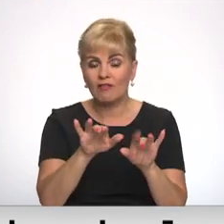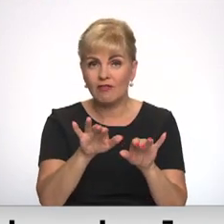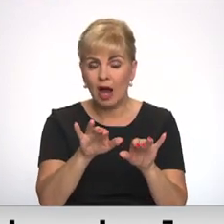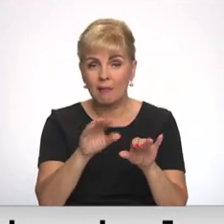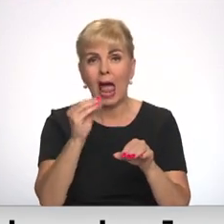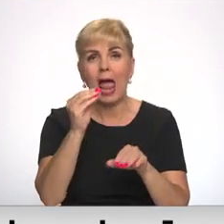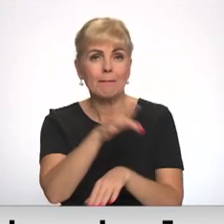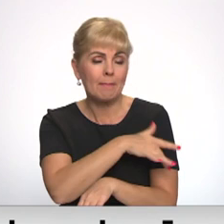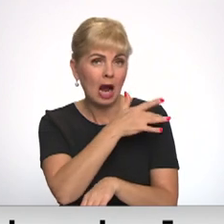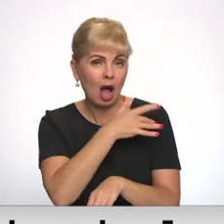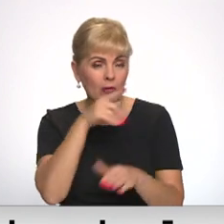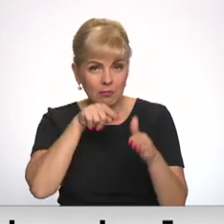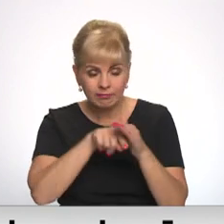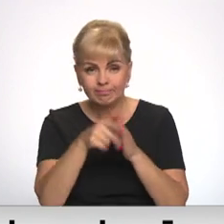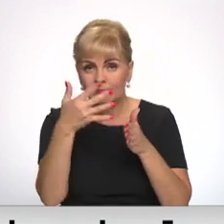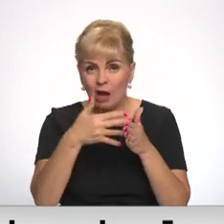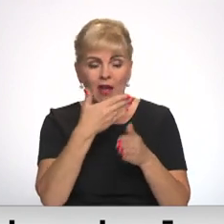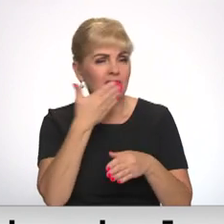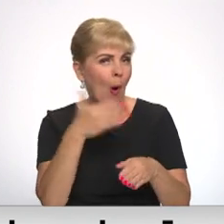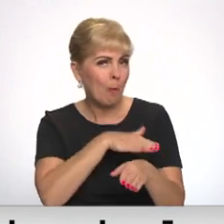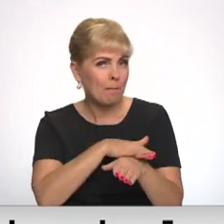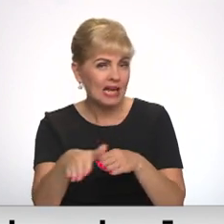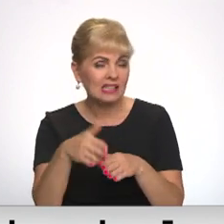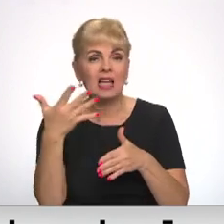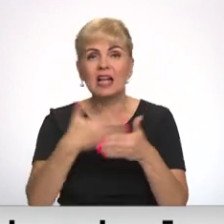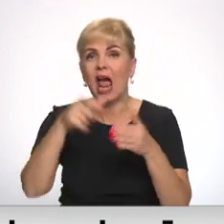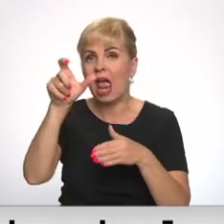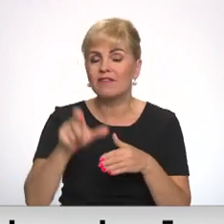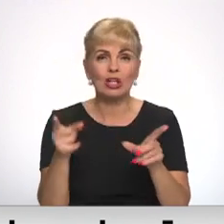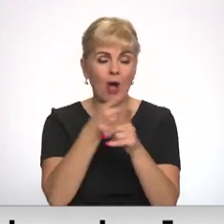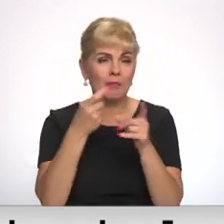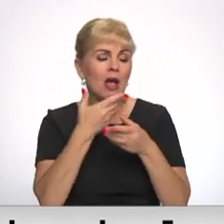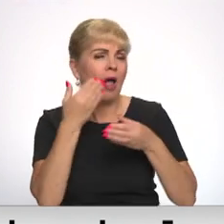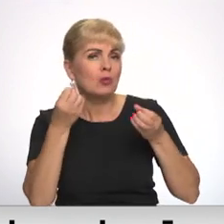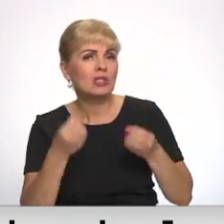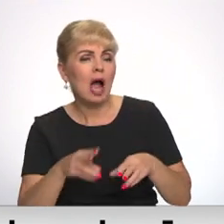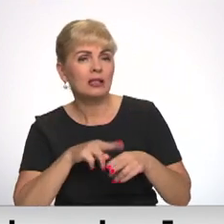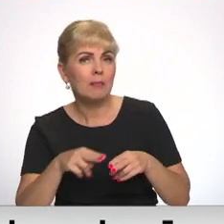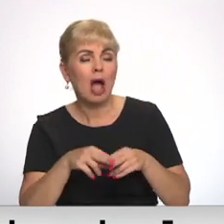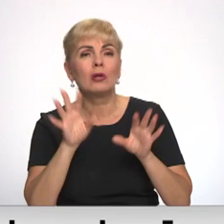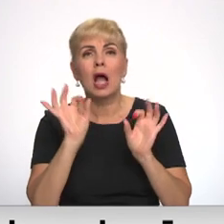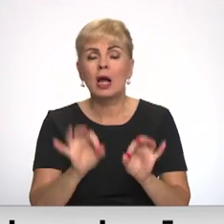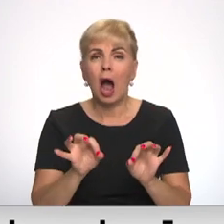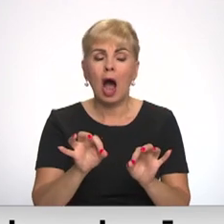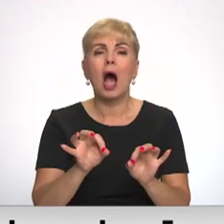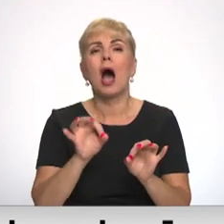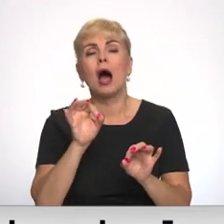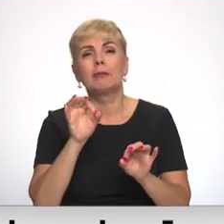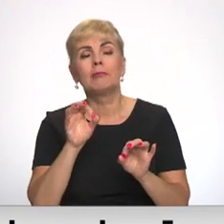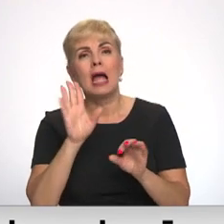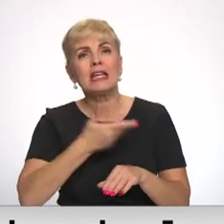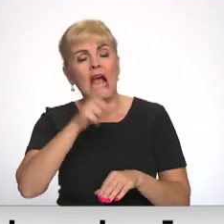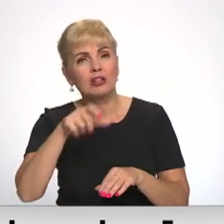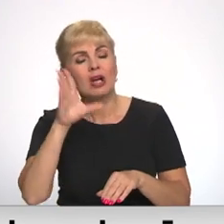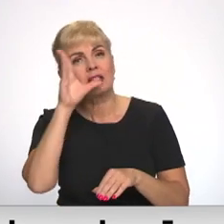konstatējusi vairākas nepilnības. Galvenais revidentu atzinums – nav skaidras metodas, kā mērīt e-pakalpojumu pieejamību iedzīvotājiem.